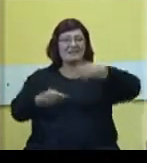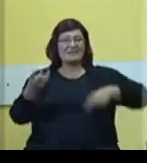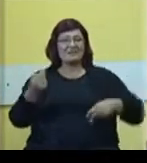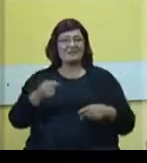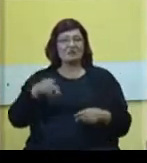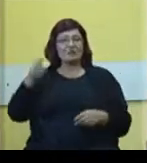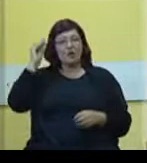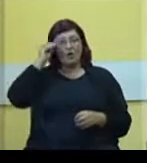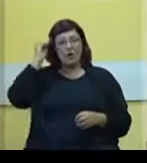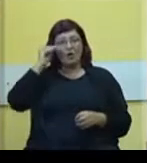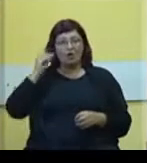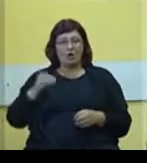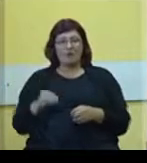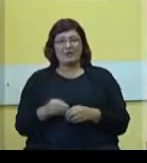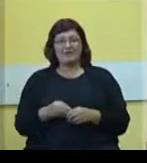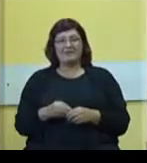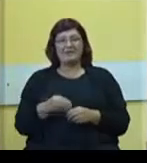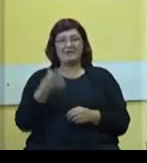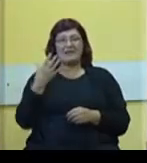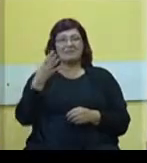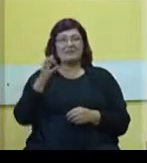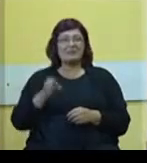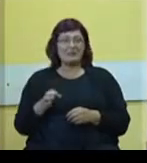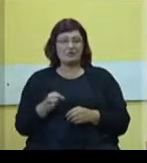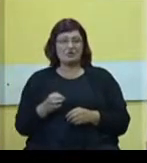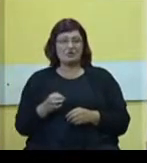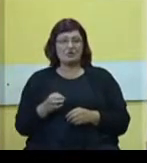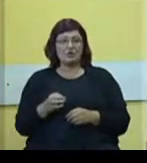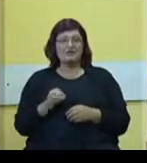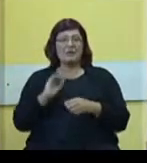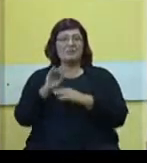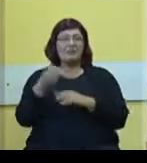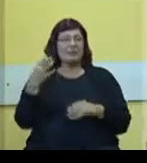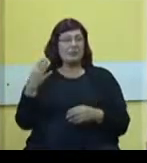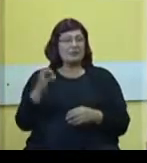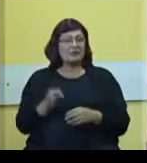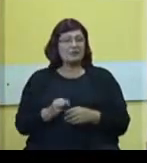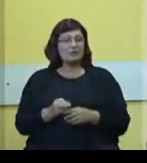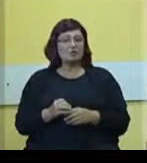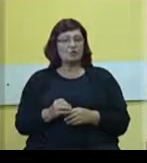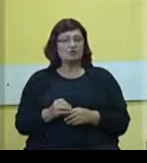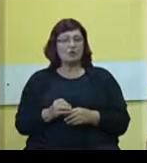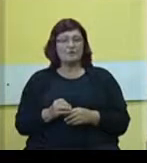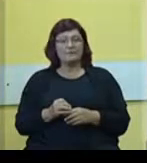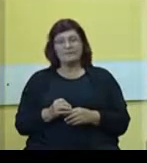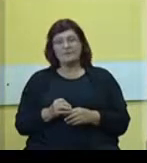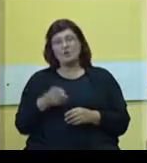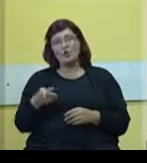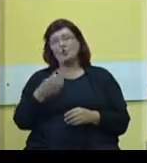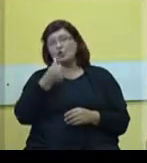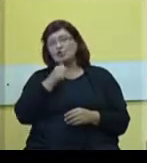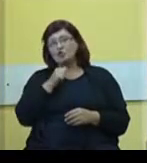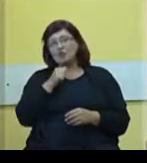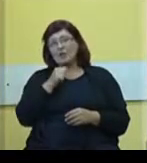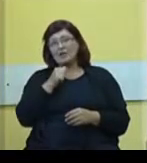obrazovanje na 50%, preko 50%, a ono što je